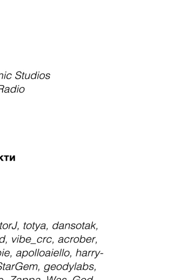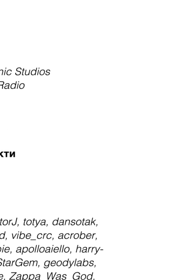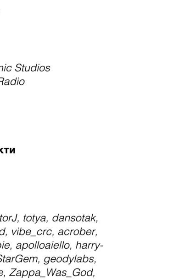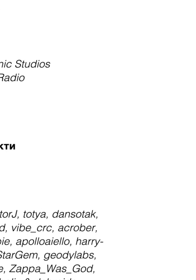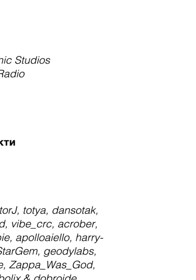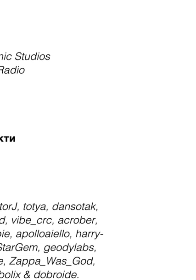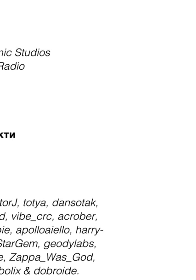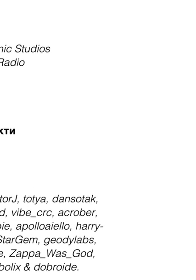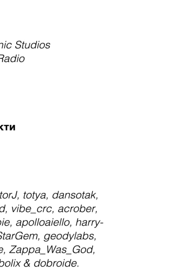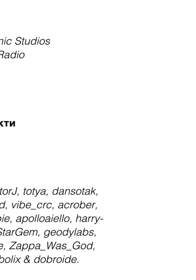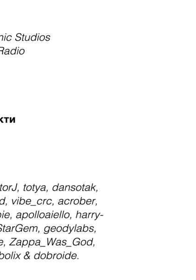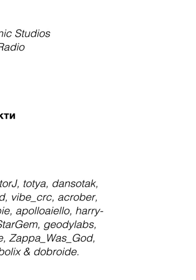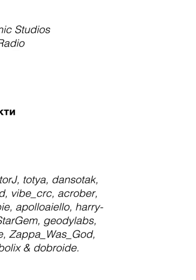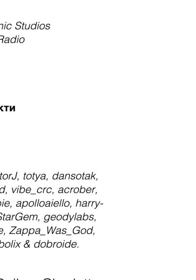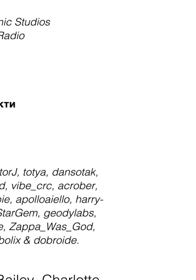Аутизмът